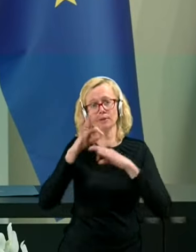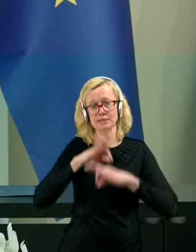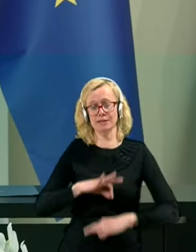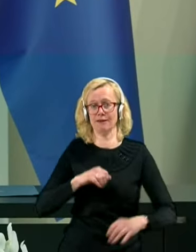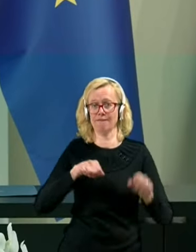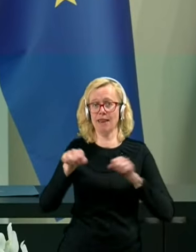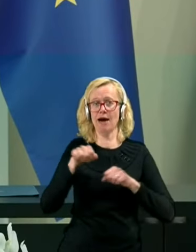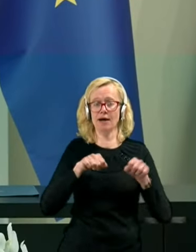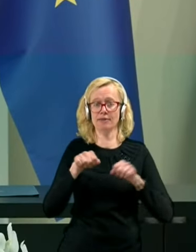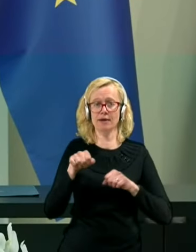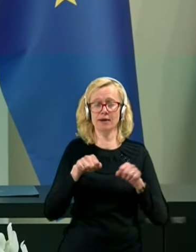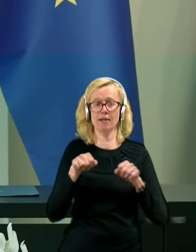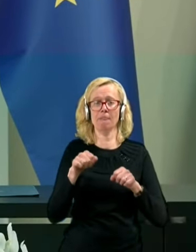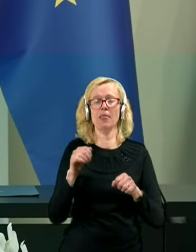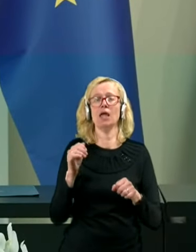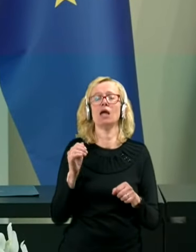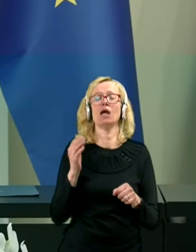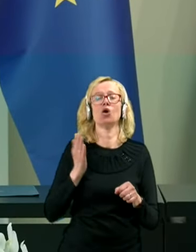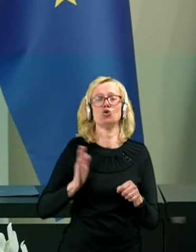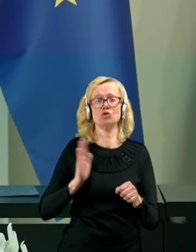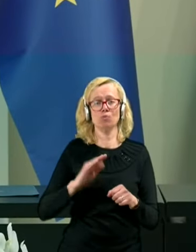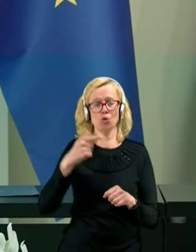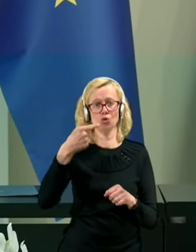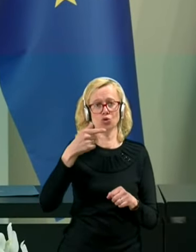gospod Tonin.